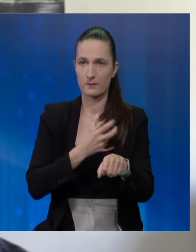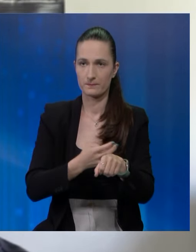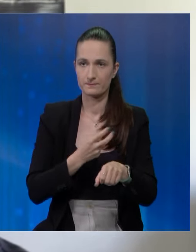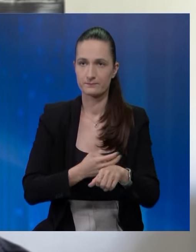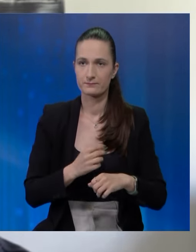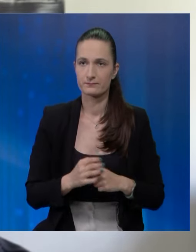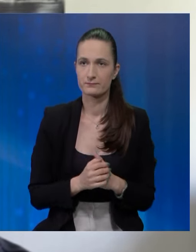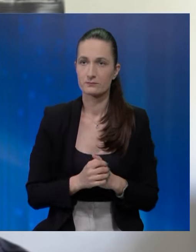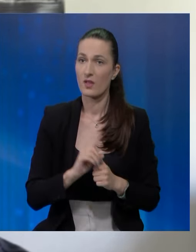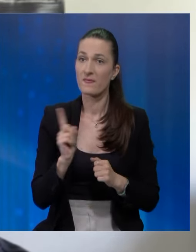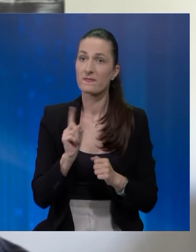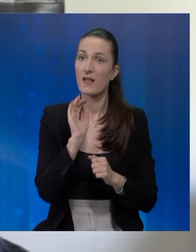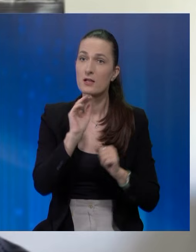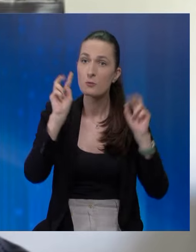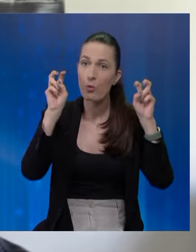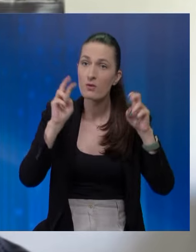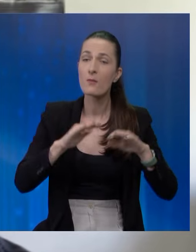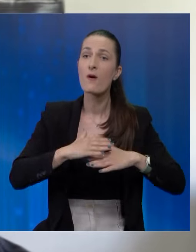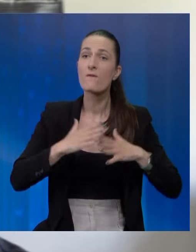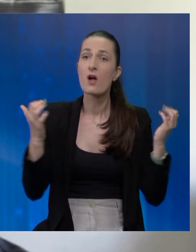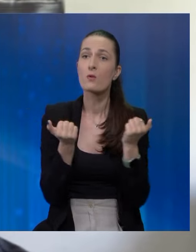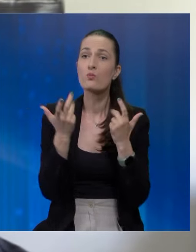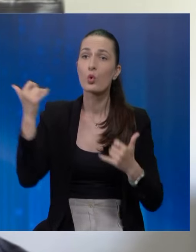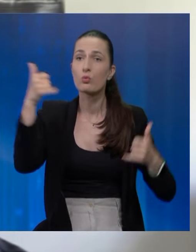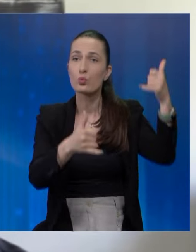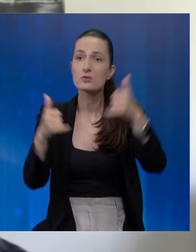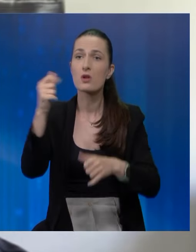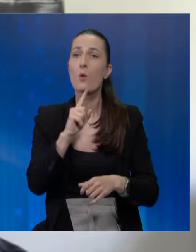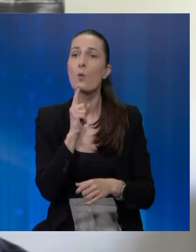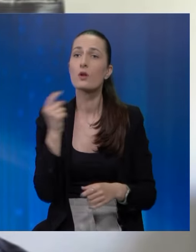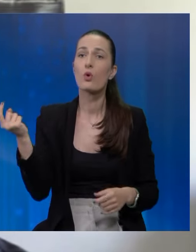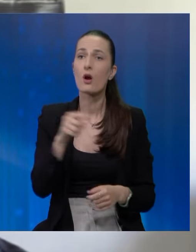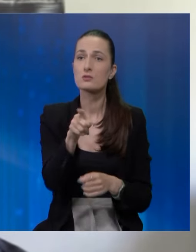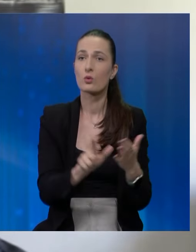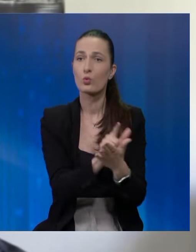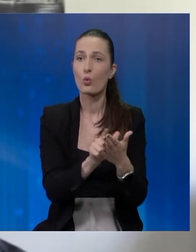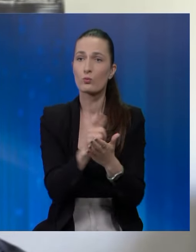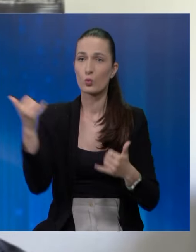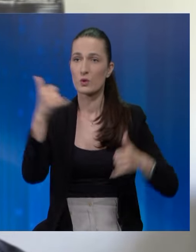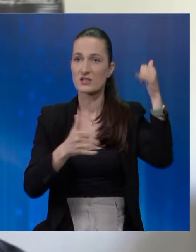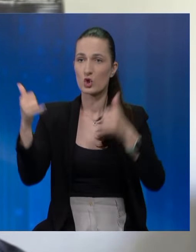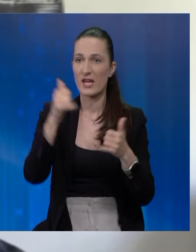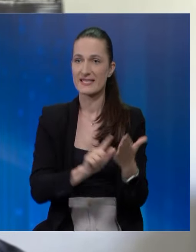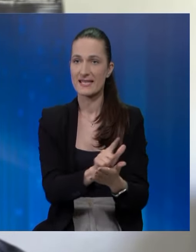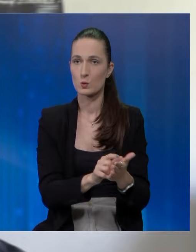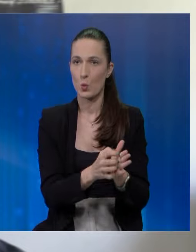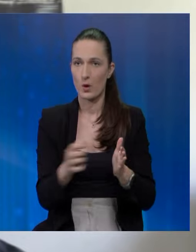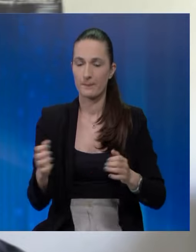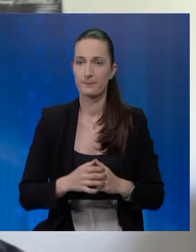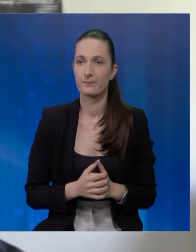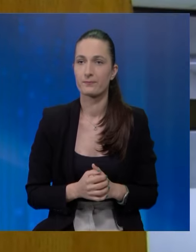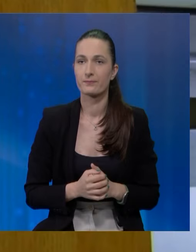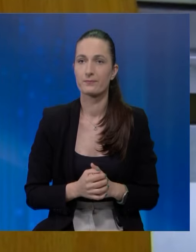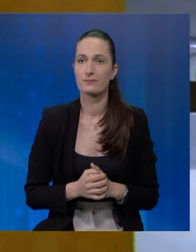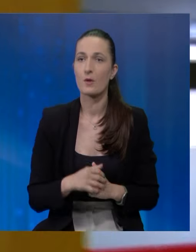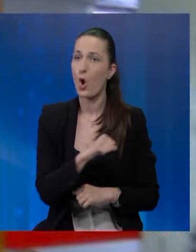nalazi na teritori naše države. Da ne spominjem samo veliki broj turista koji dolazi tokom turičkih sezona i tako